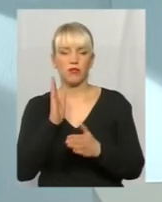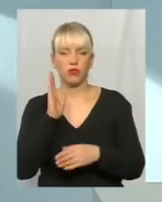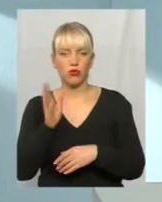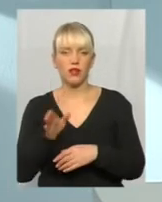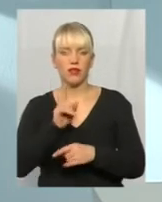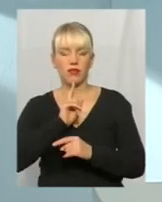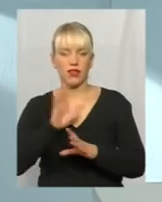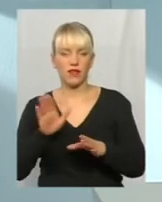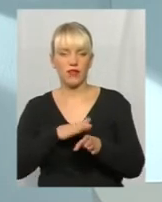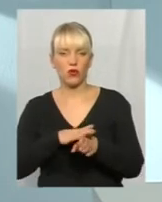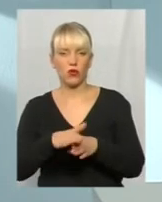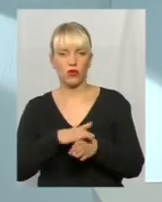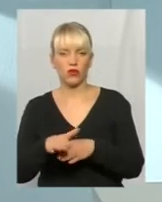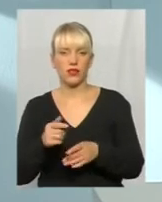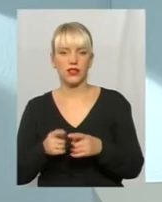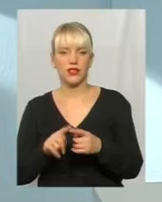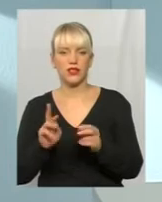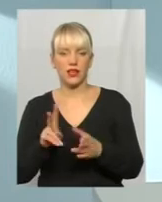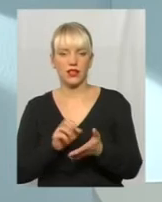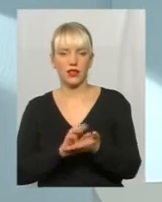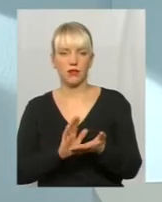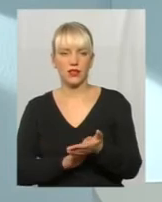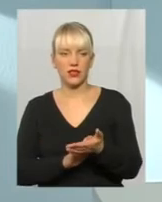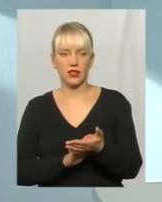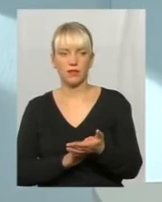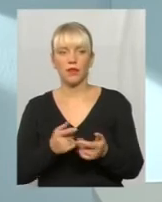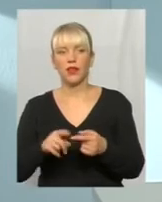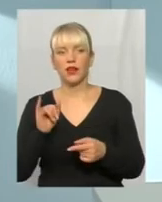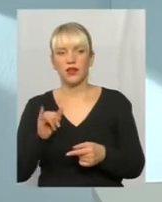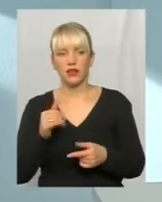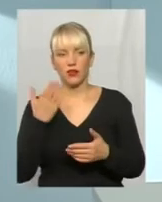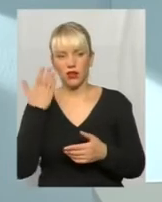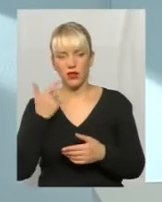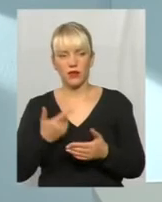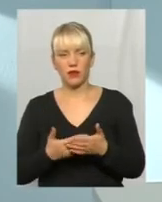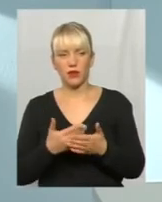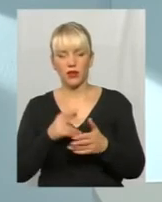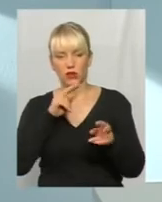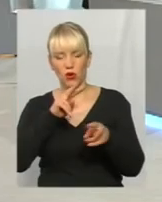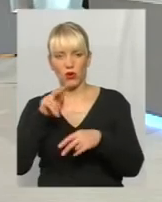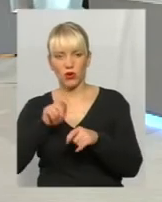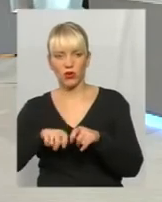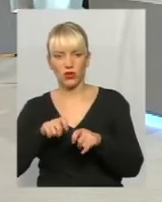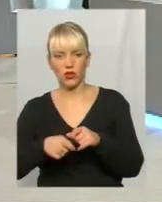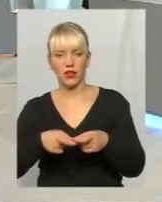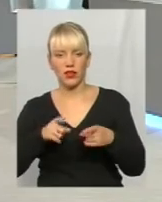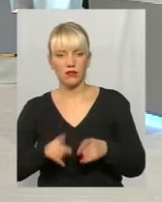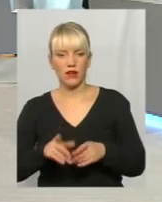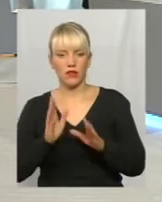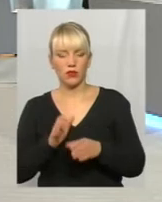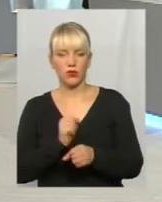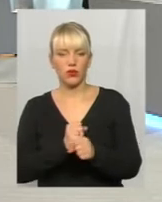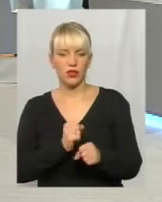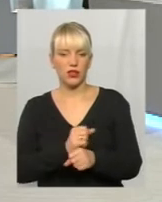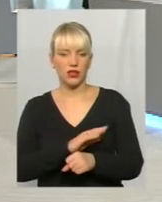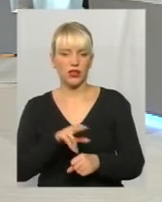виконуватись так, як написано, а імітуватись. Коли орган нагляду контролю насправді буде діяти